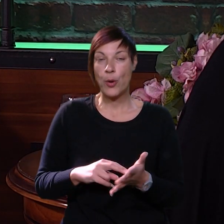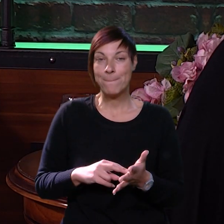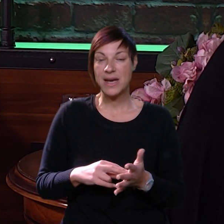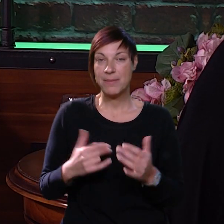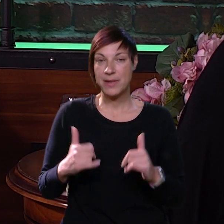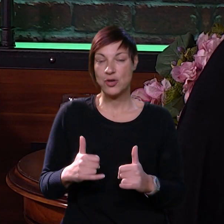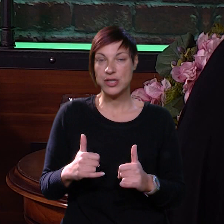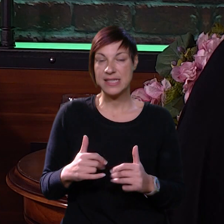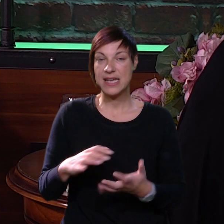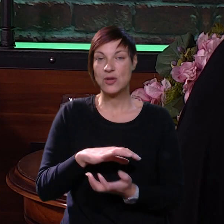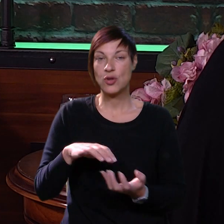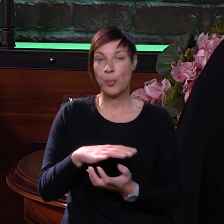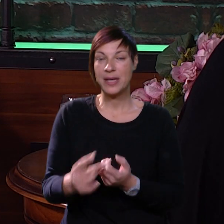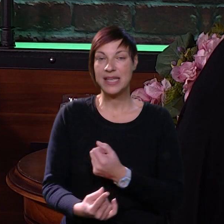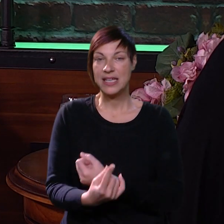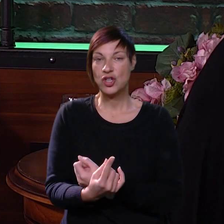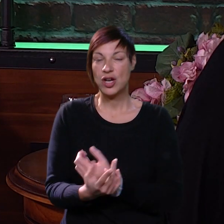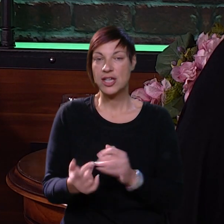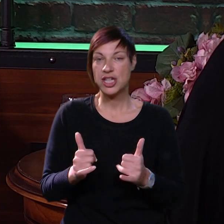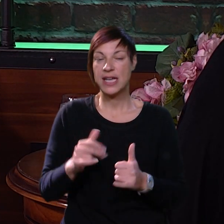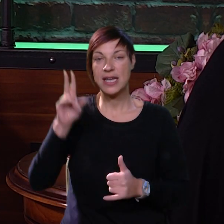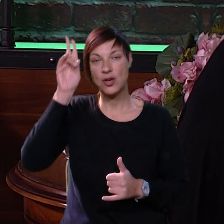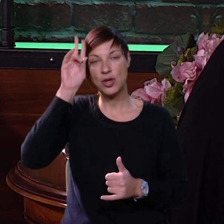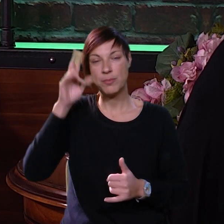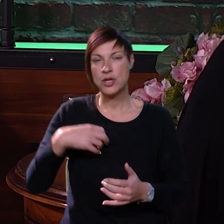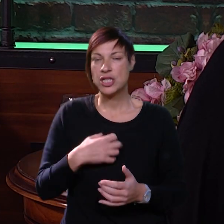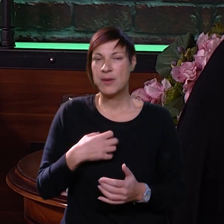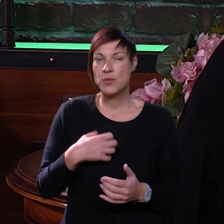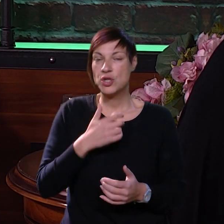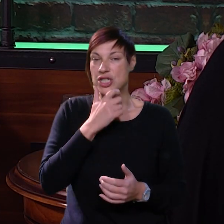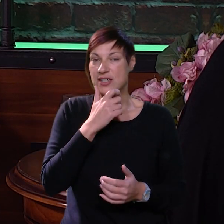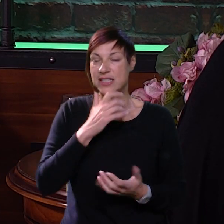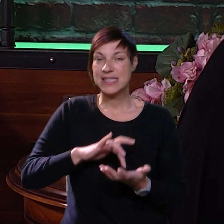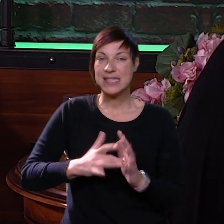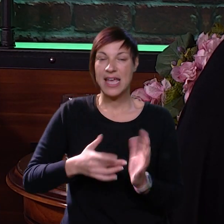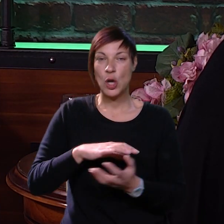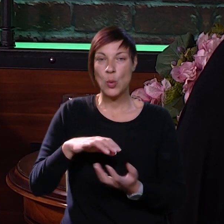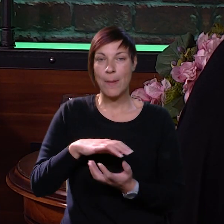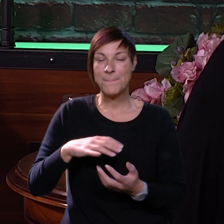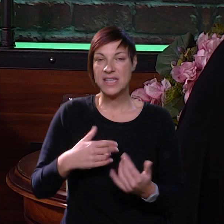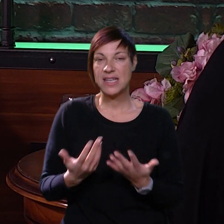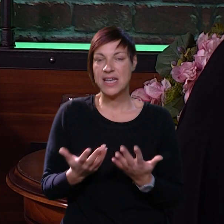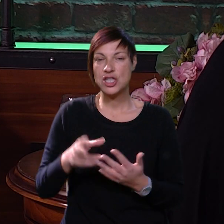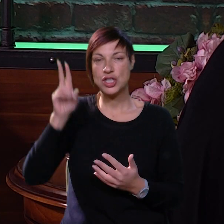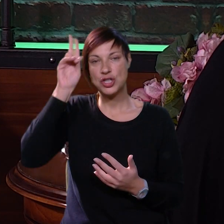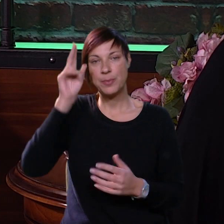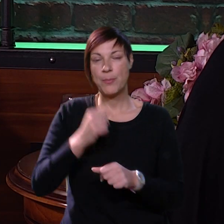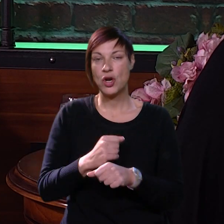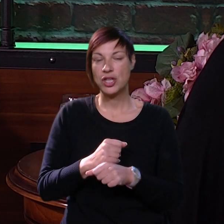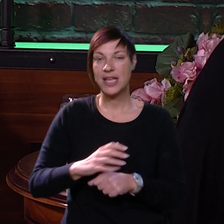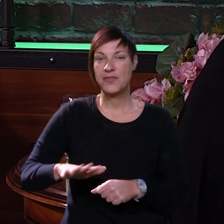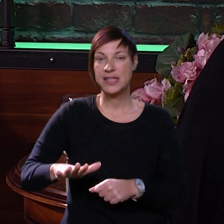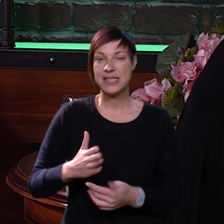problemima koji se trenutno ili obitelj događaju ili koji možda muče odrasle, odnosno cijelu obitelj ili nešto što bi moglo